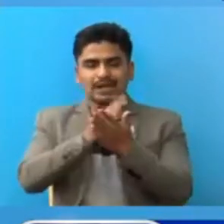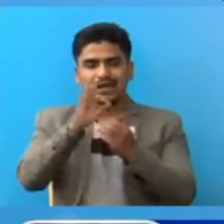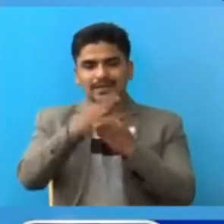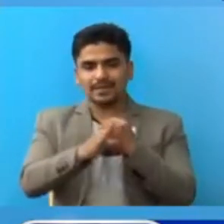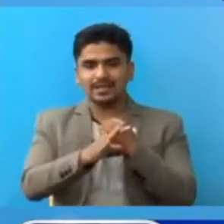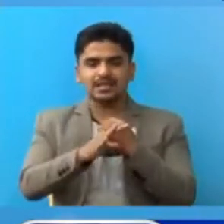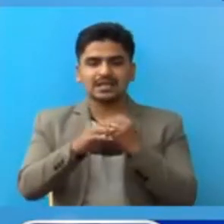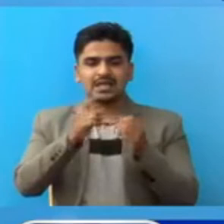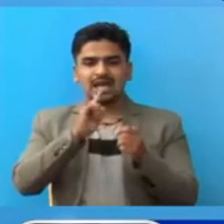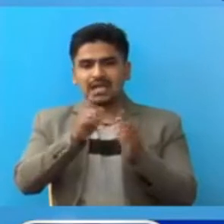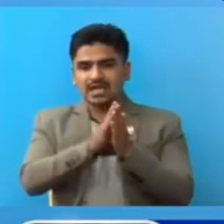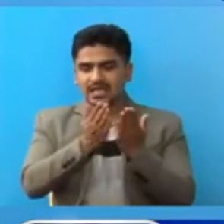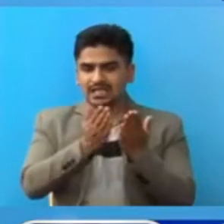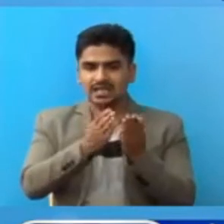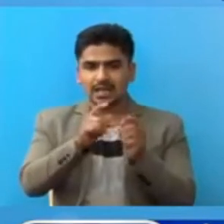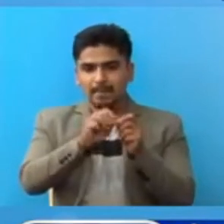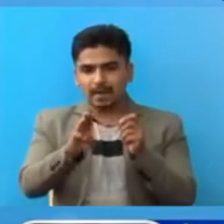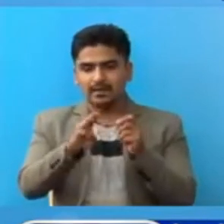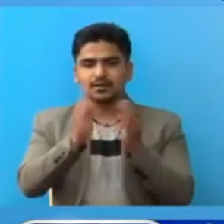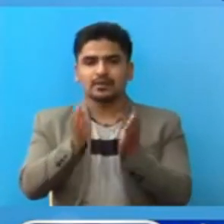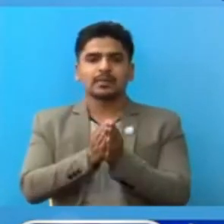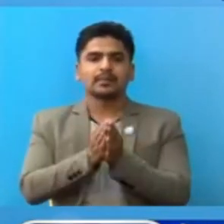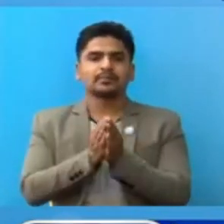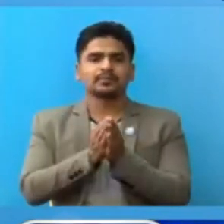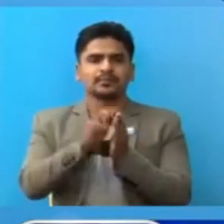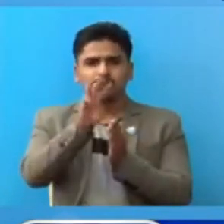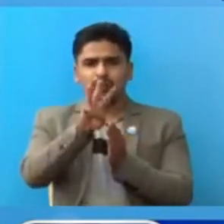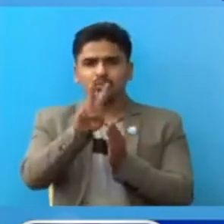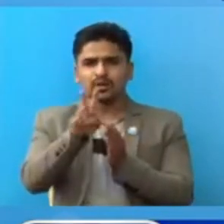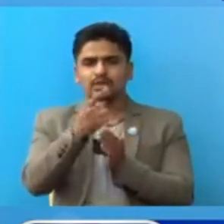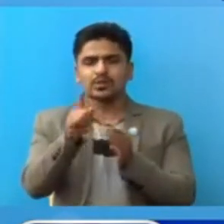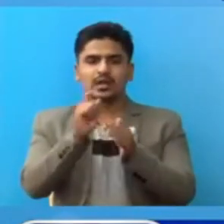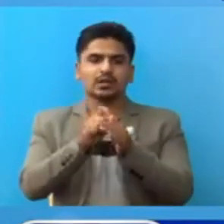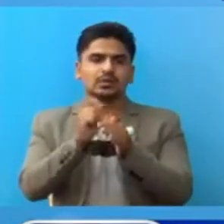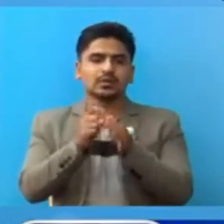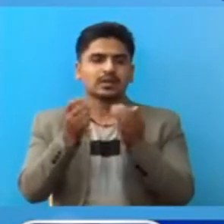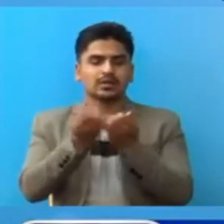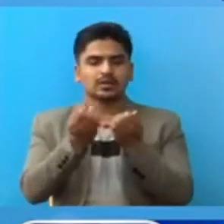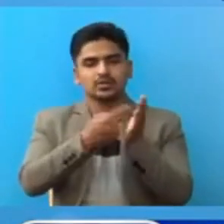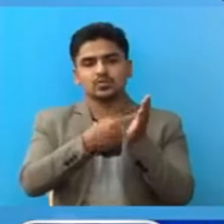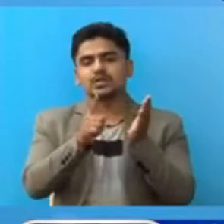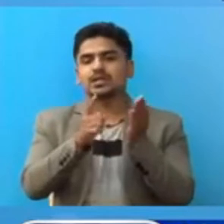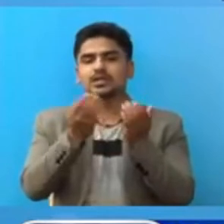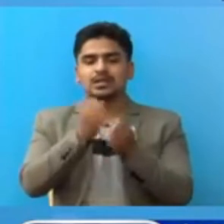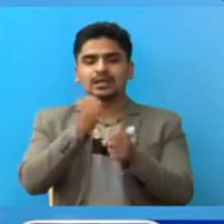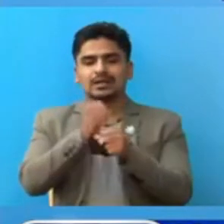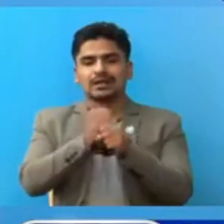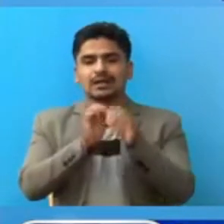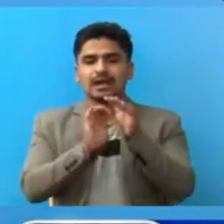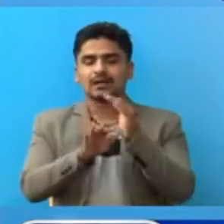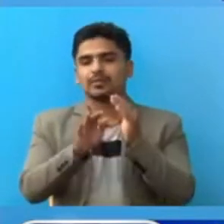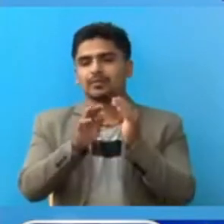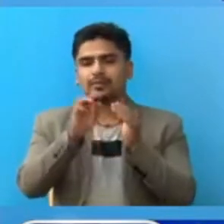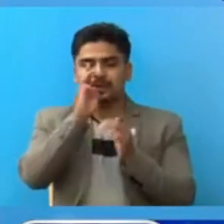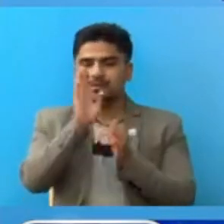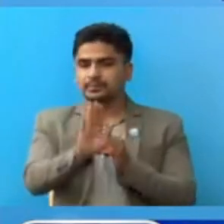हरू निर्देशिका मापदंड गरी जम्मा 32 वटा तयार गरी स्विक्रित गरी कारेनन मा